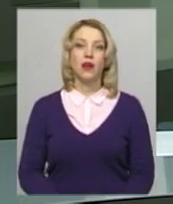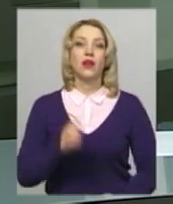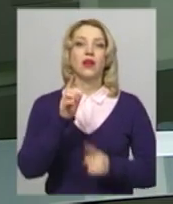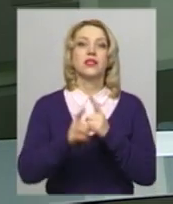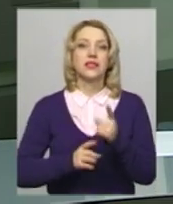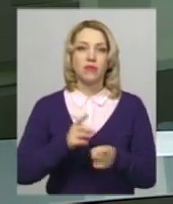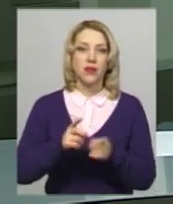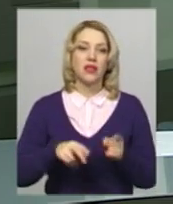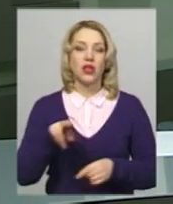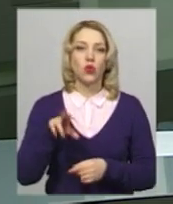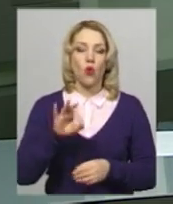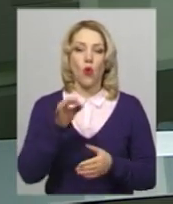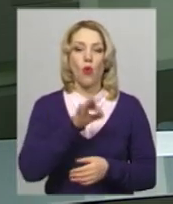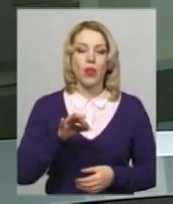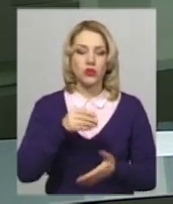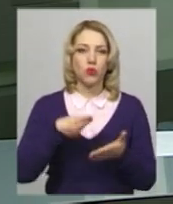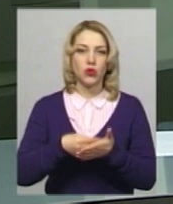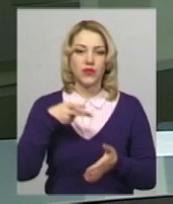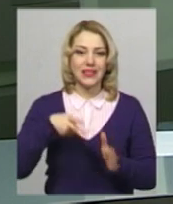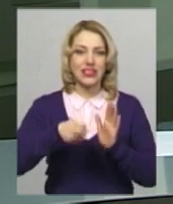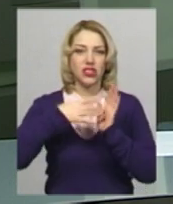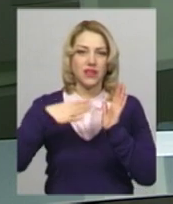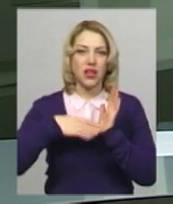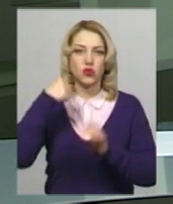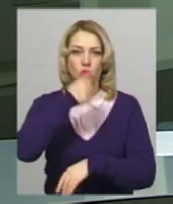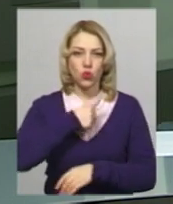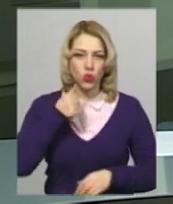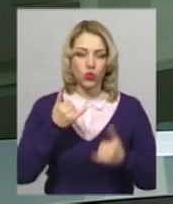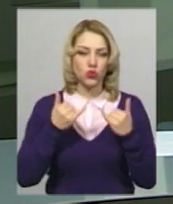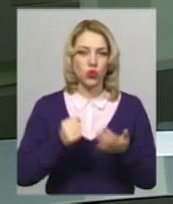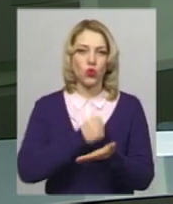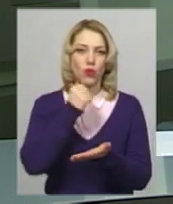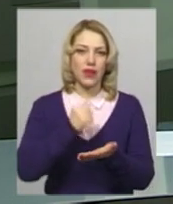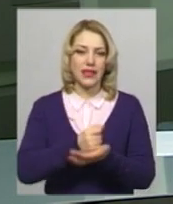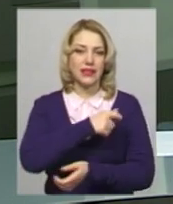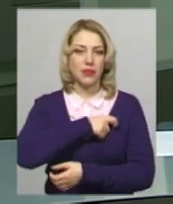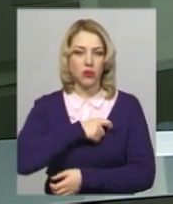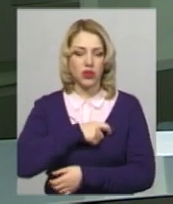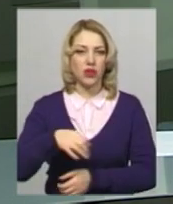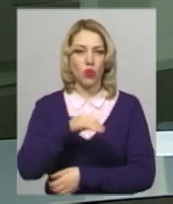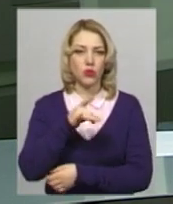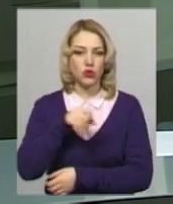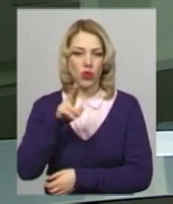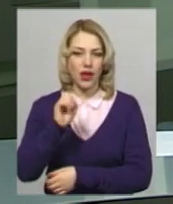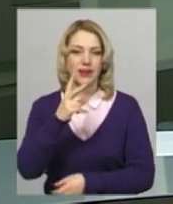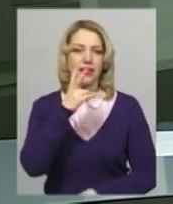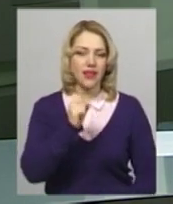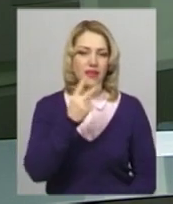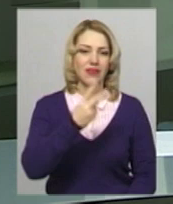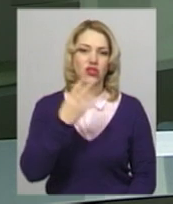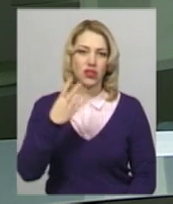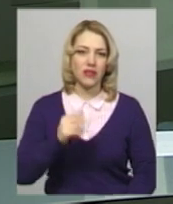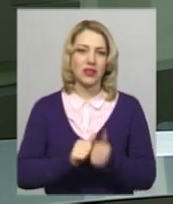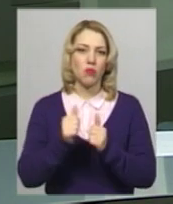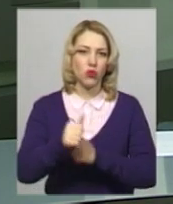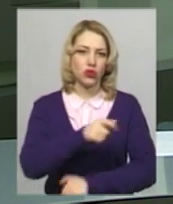Зміни до обласного бюджету 2019 року сьогодні ухвалили депутати обласної ради на 24-й позачерговій сесії.